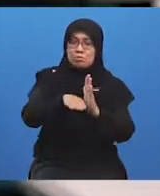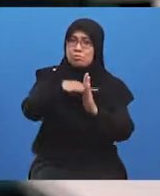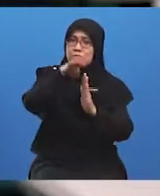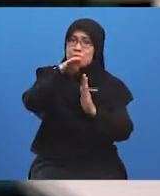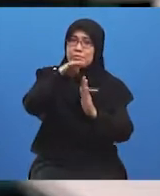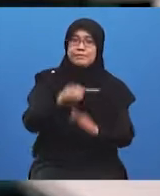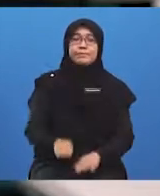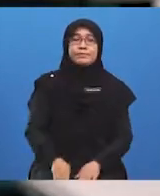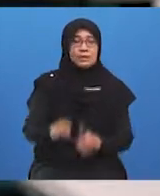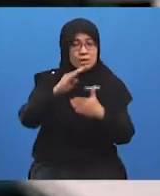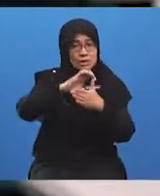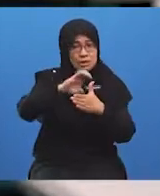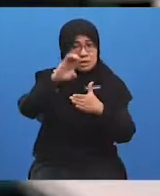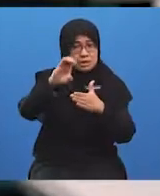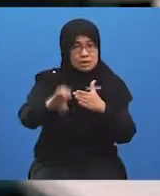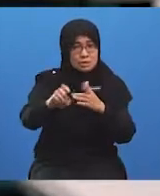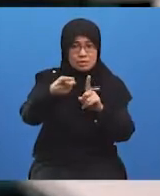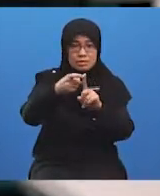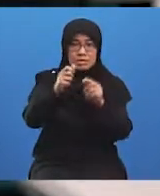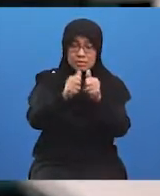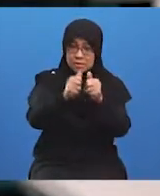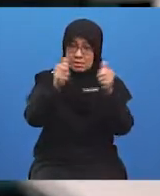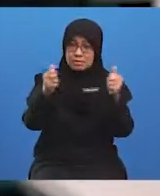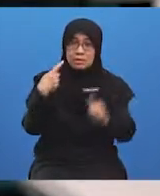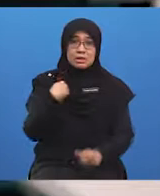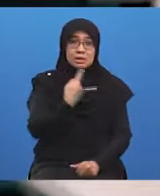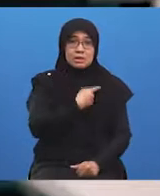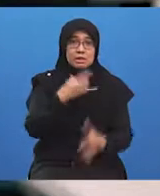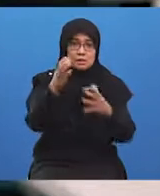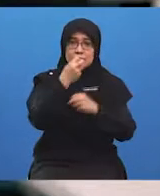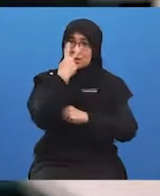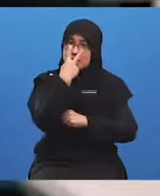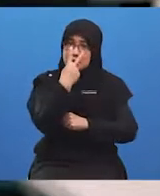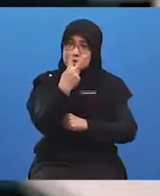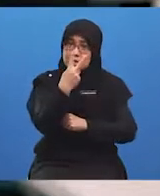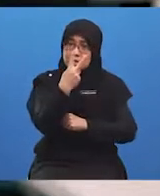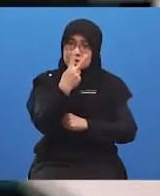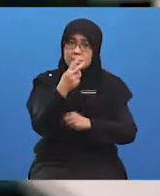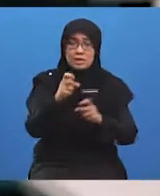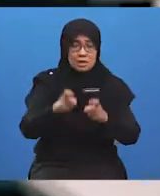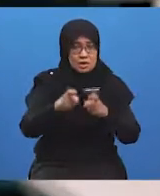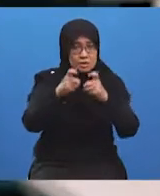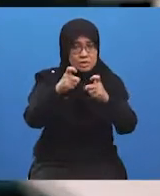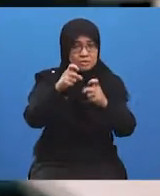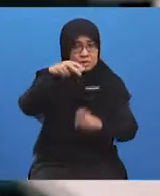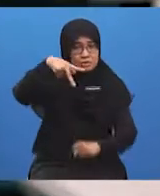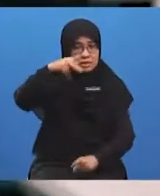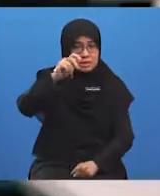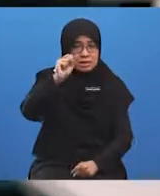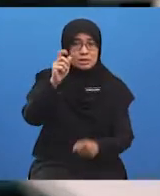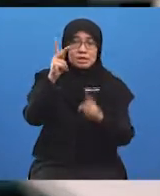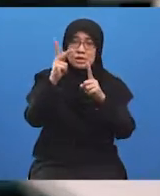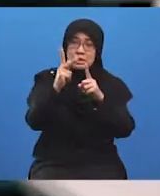Kesimpulannya, daripada keratan akhbah ini, kita dapat lihat bahawa sumbangan PKS terhadap